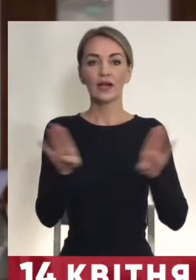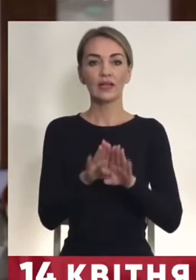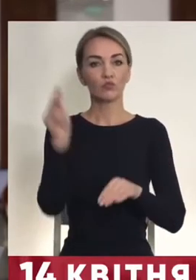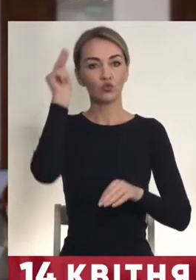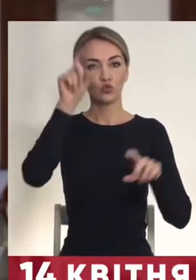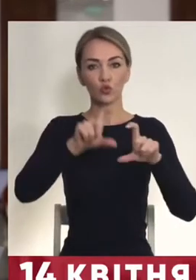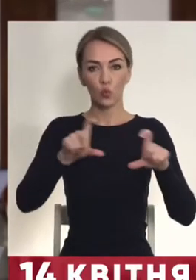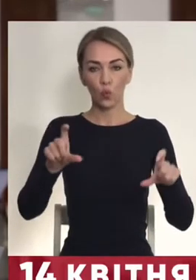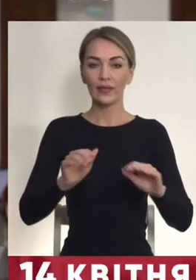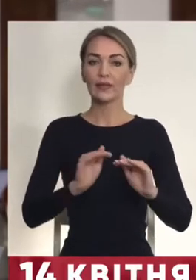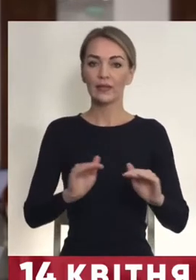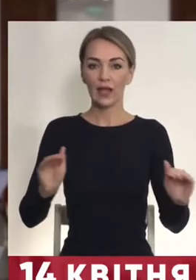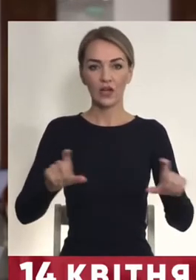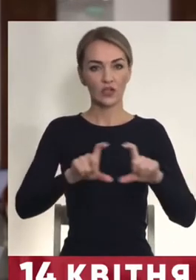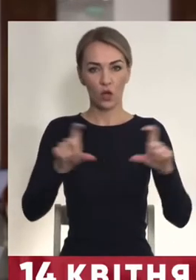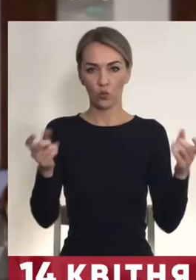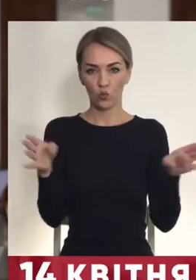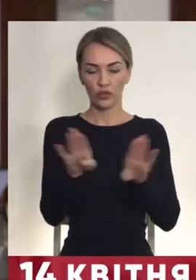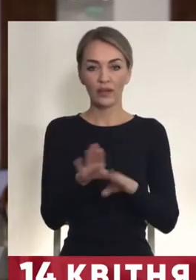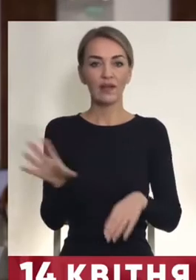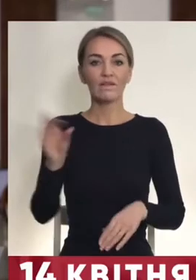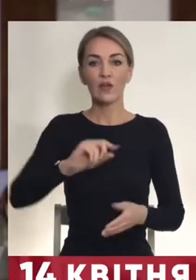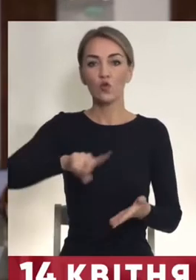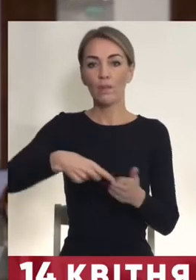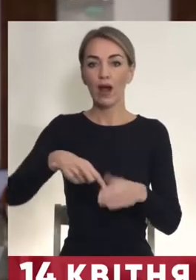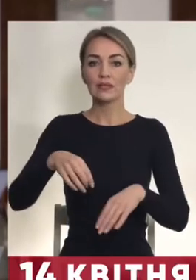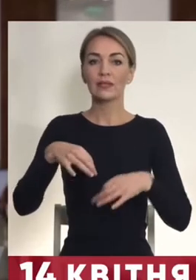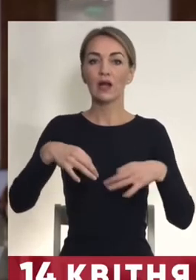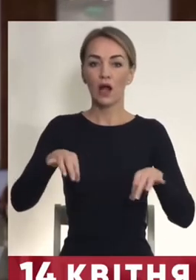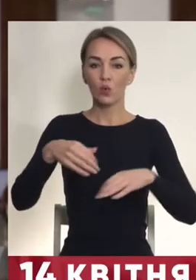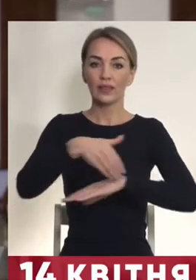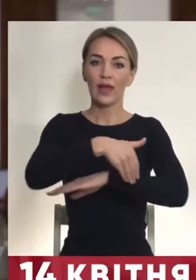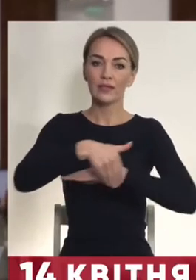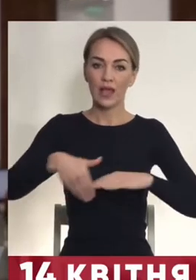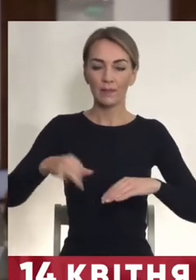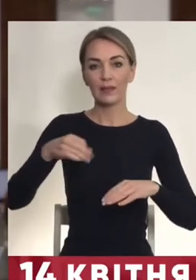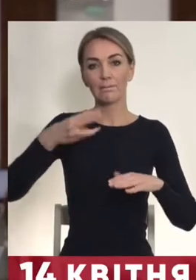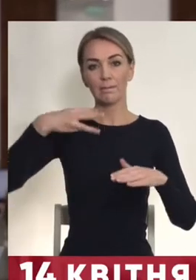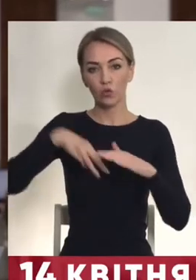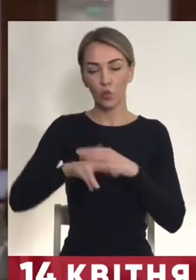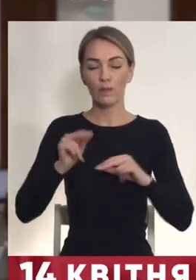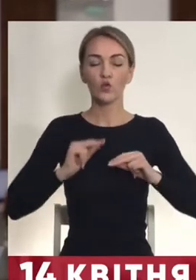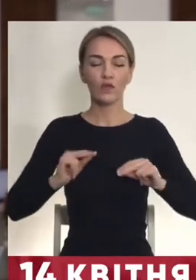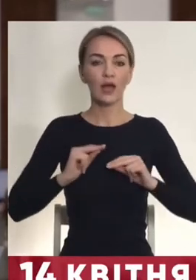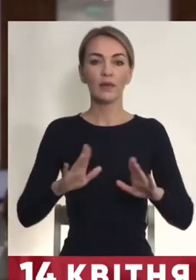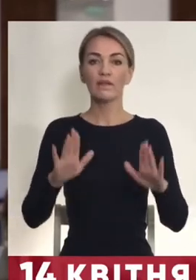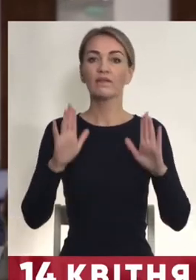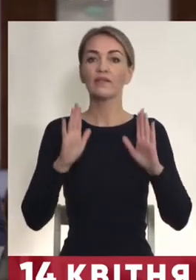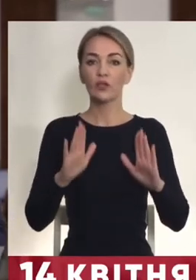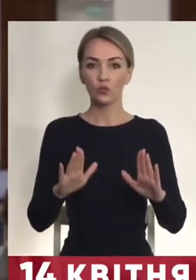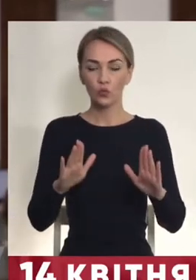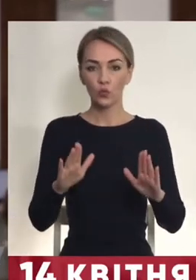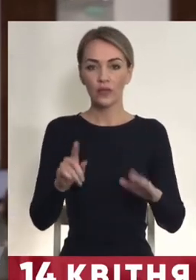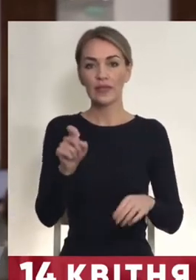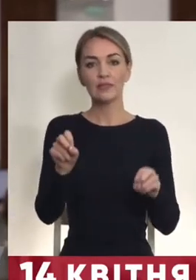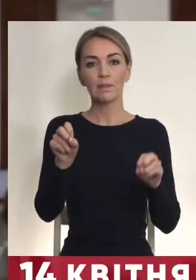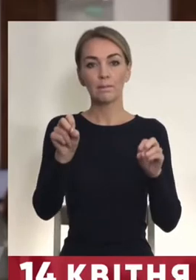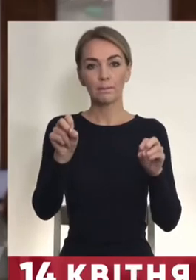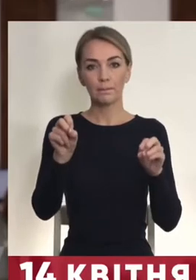школи і тячі садочки. Увесь громадський транспорт, наземний і метро працюватиме виключно за